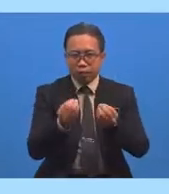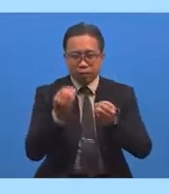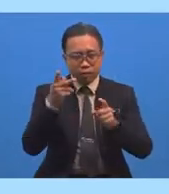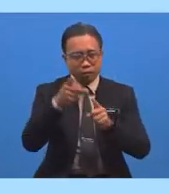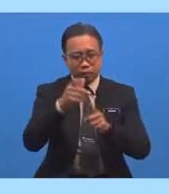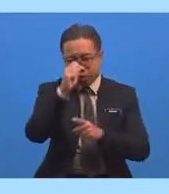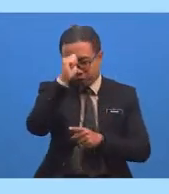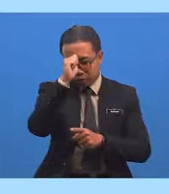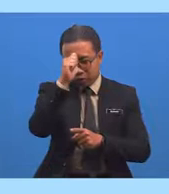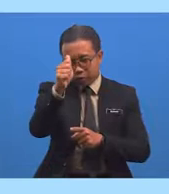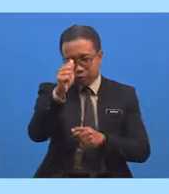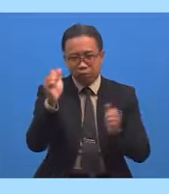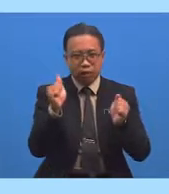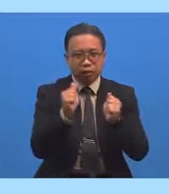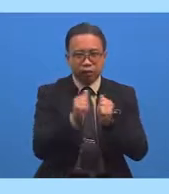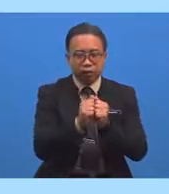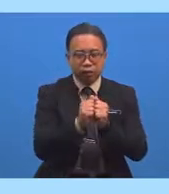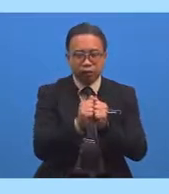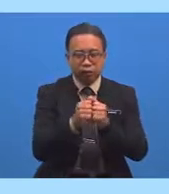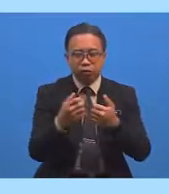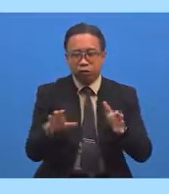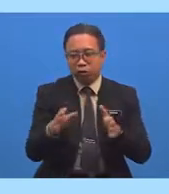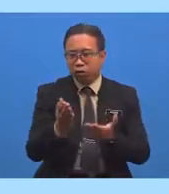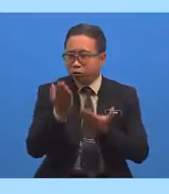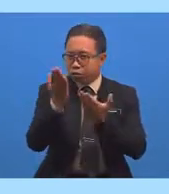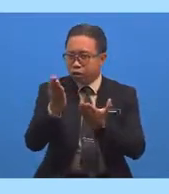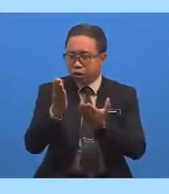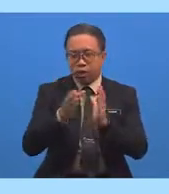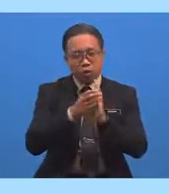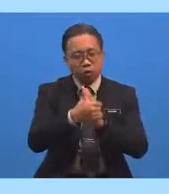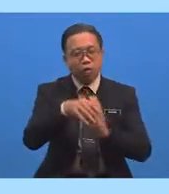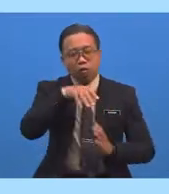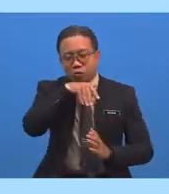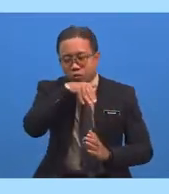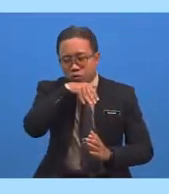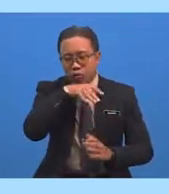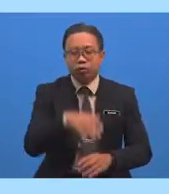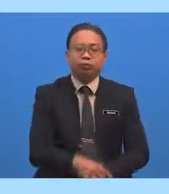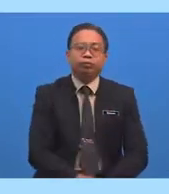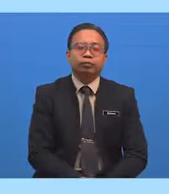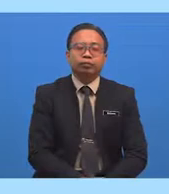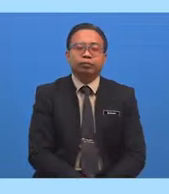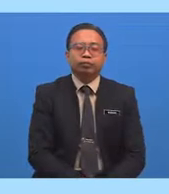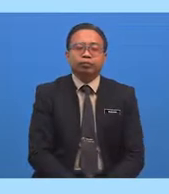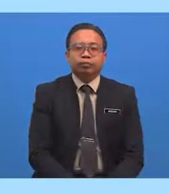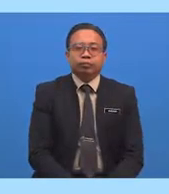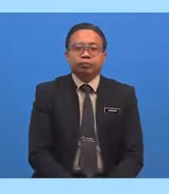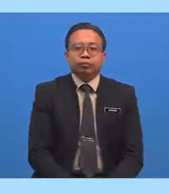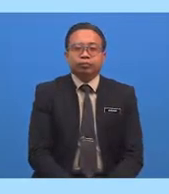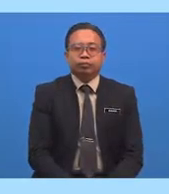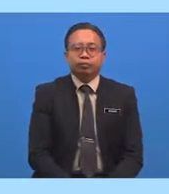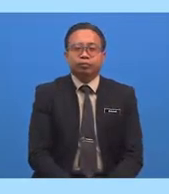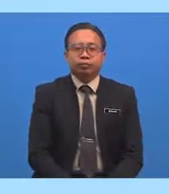Selaras Dengan Apa Yang Disarankan Oleh Rasulullah Sallallahu Alayhi Wasallam